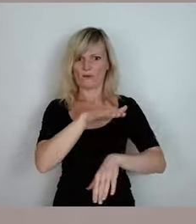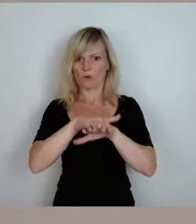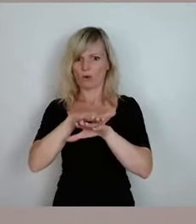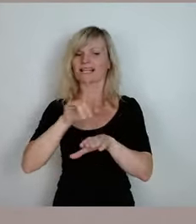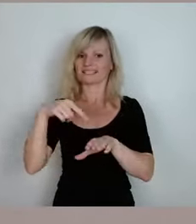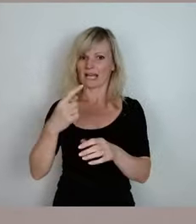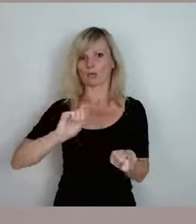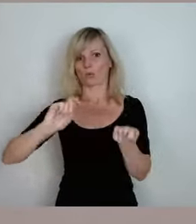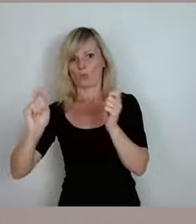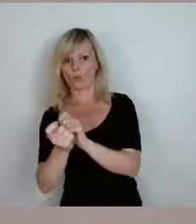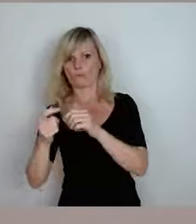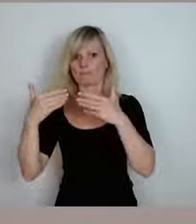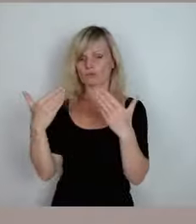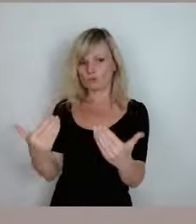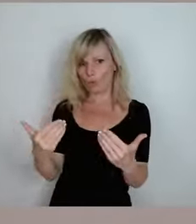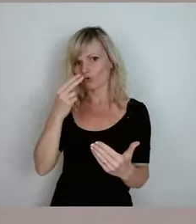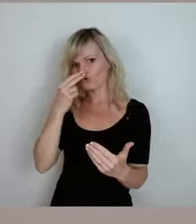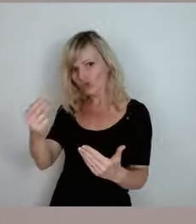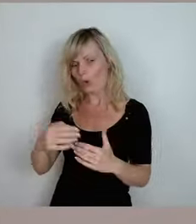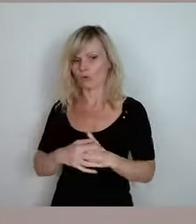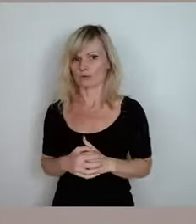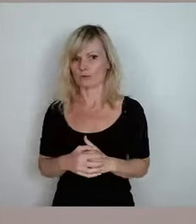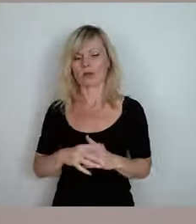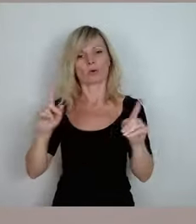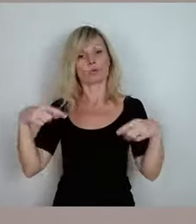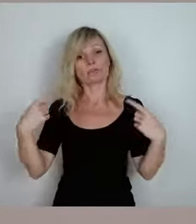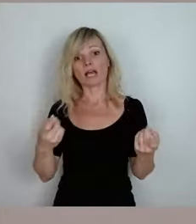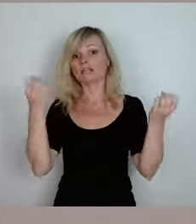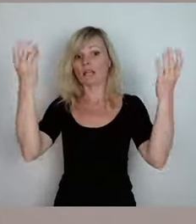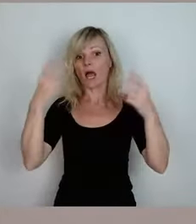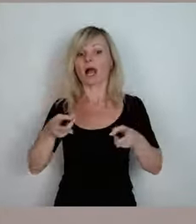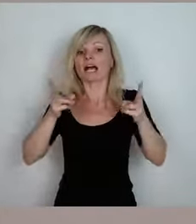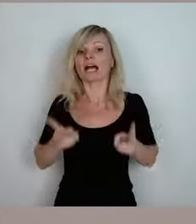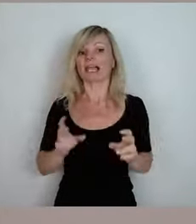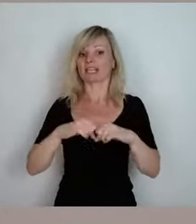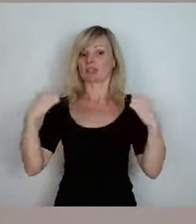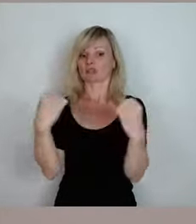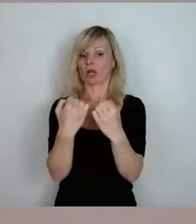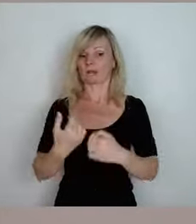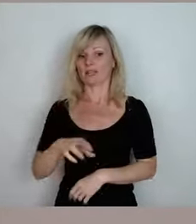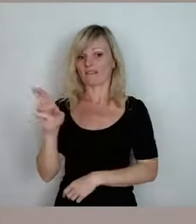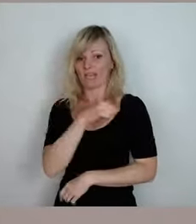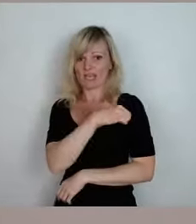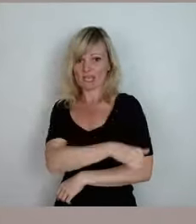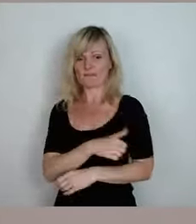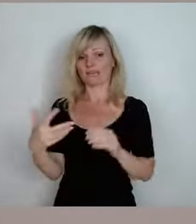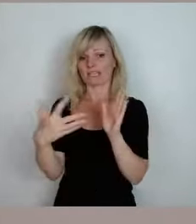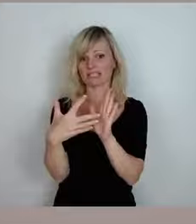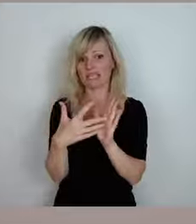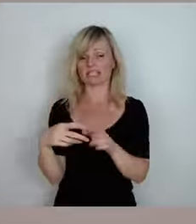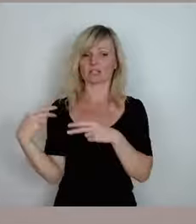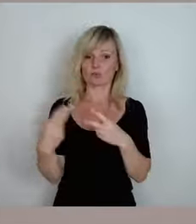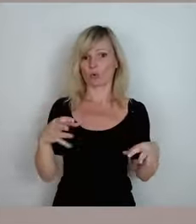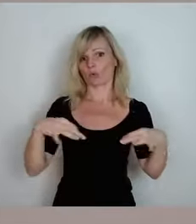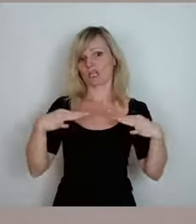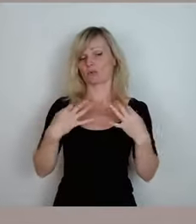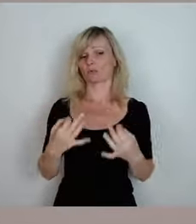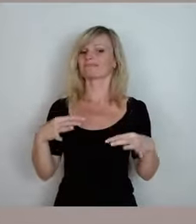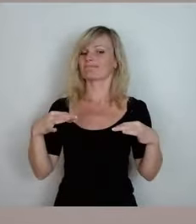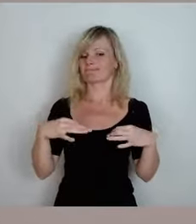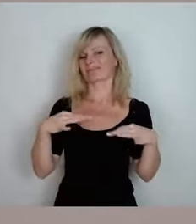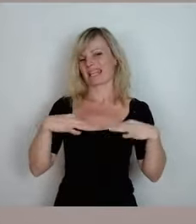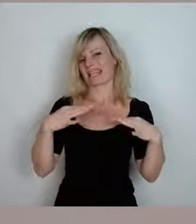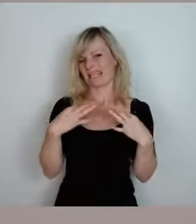umschwenken. Und dann ist eben klar, Rechtsstaat, diejenigen, die geimpft, getestet, genesen sind, können das weiter benutzen